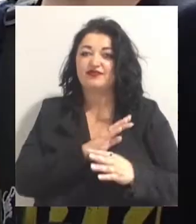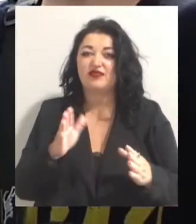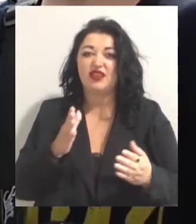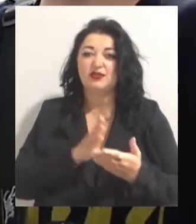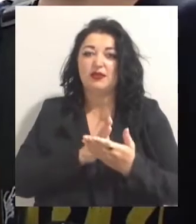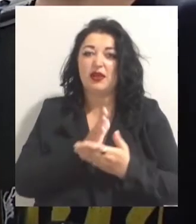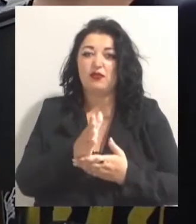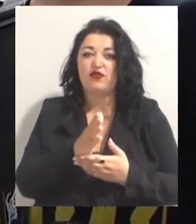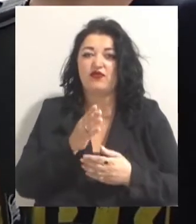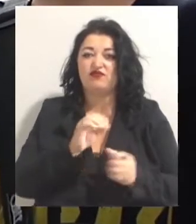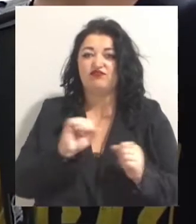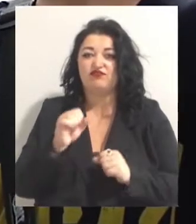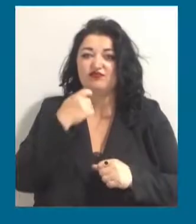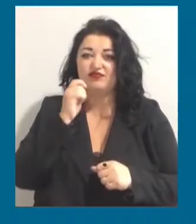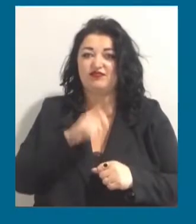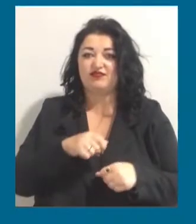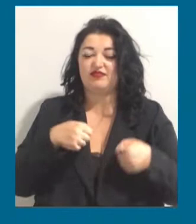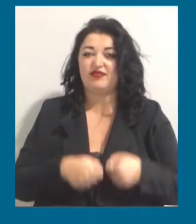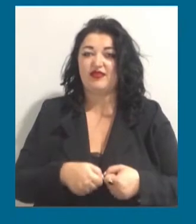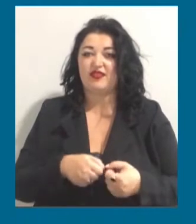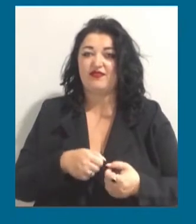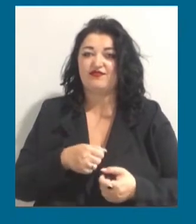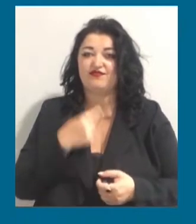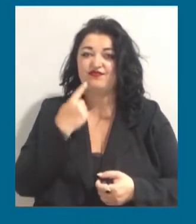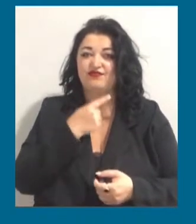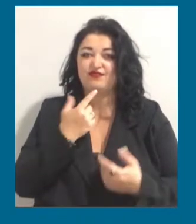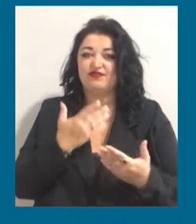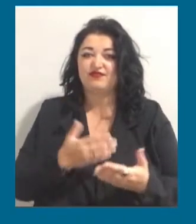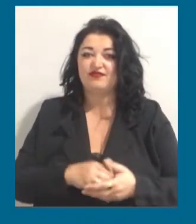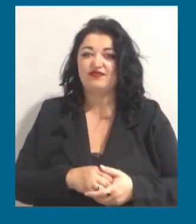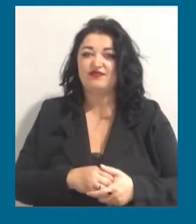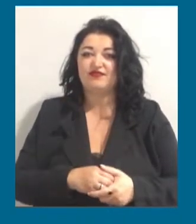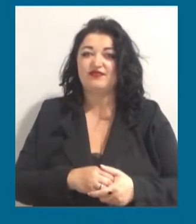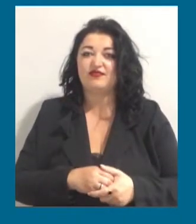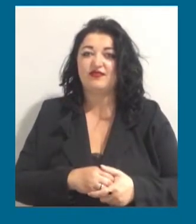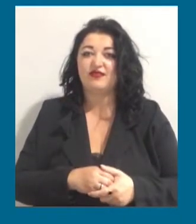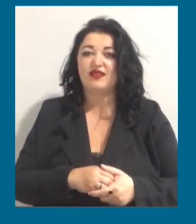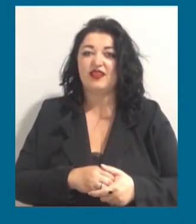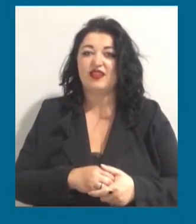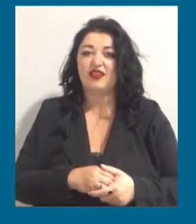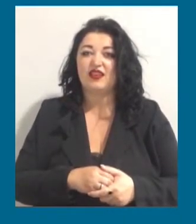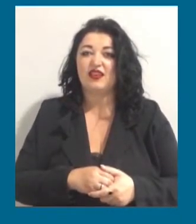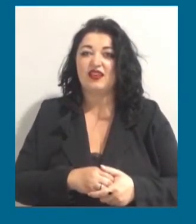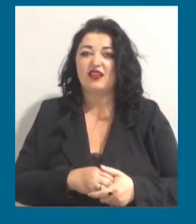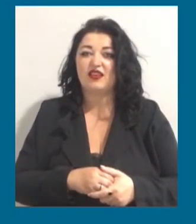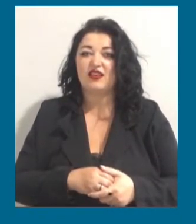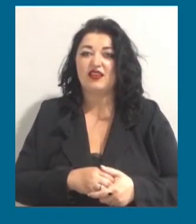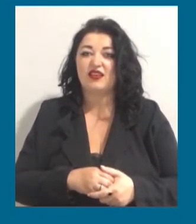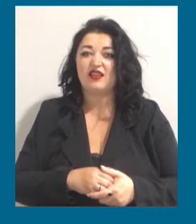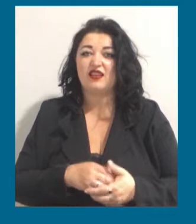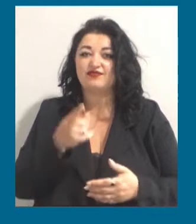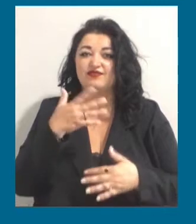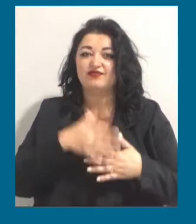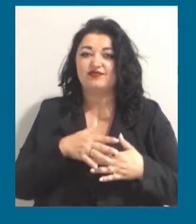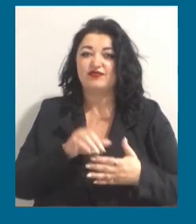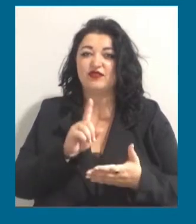конституційних прав національних меншин. Є стаття 10 Конституції України, яка чітко визначає, що є єдина